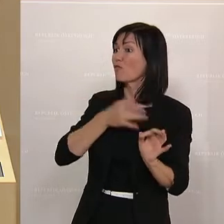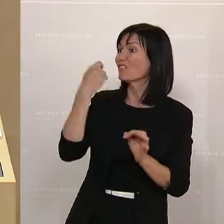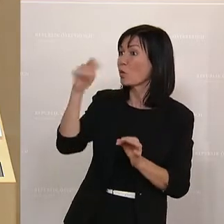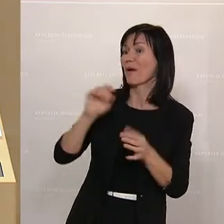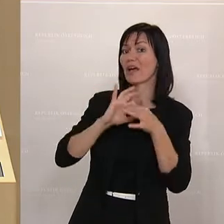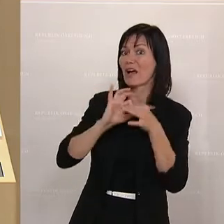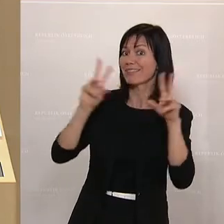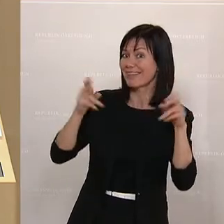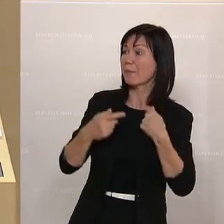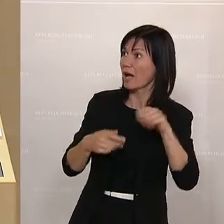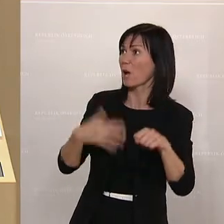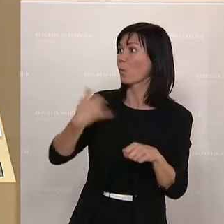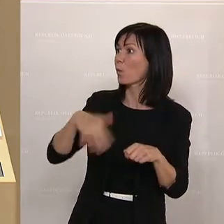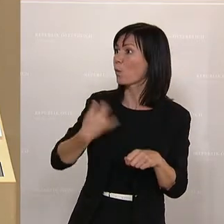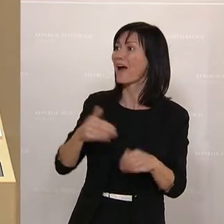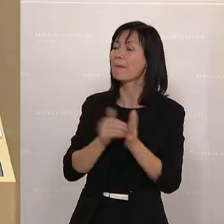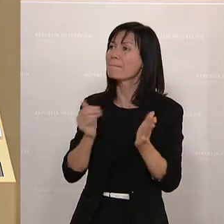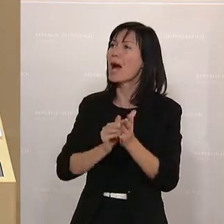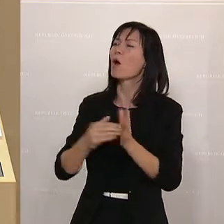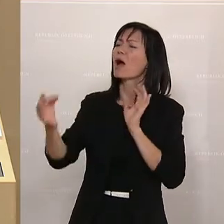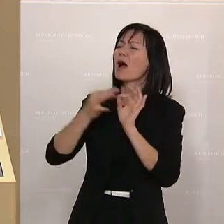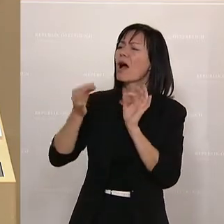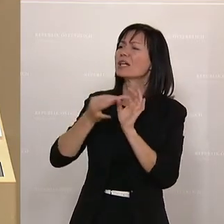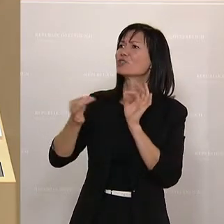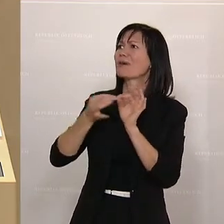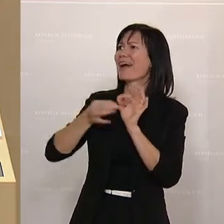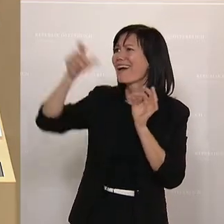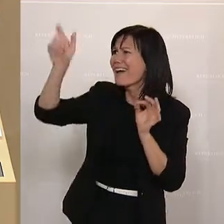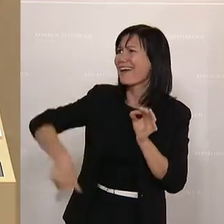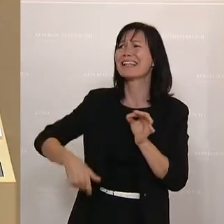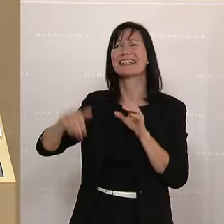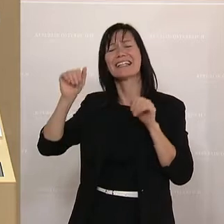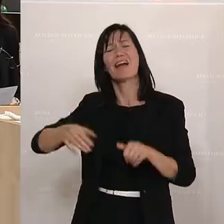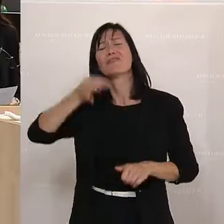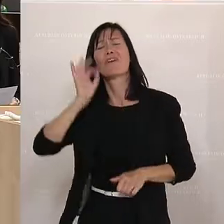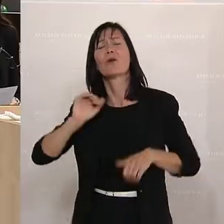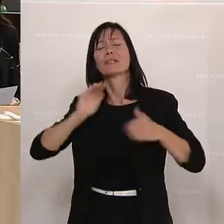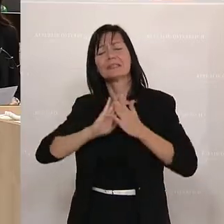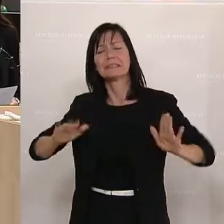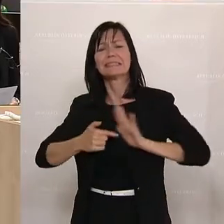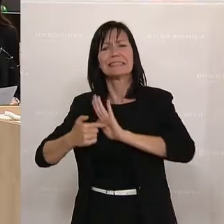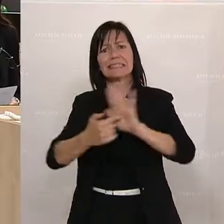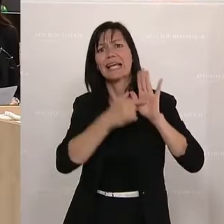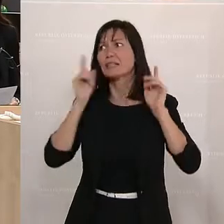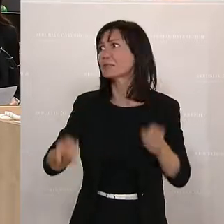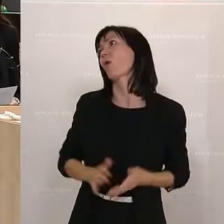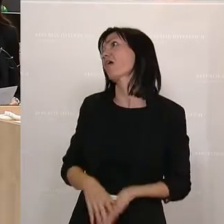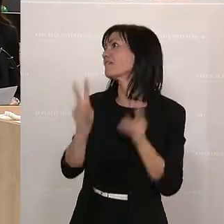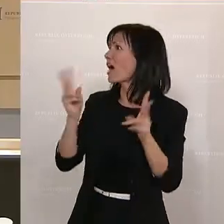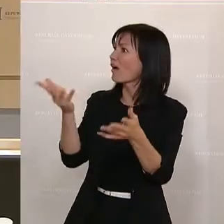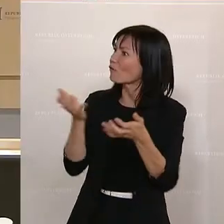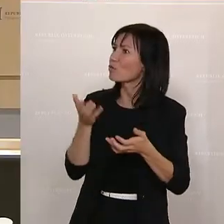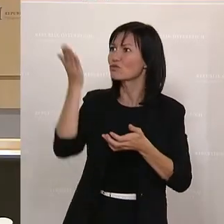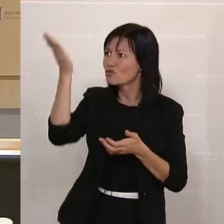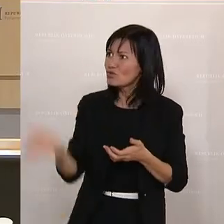diese Frauen brauchen auch eine Ansprechpartnerin. Und es geht um die Sichtbarkeit von Frauen. Und ich würde mir wirklich wünschen,